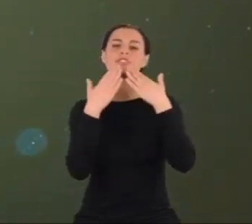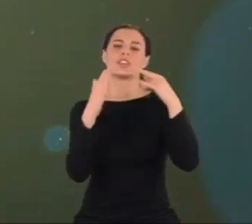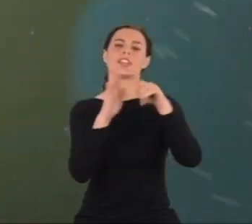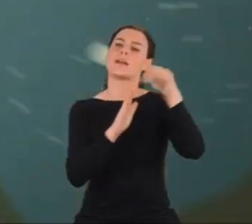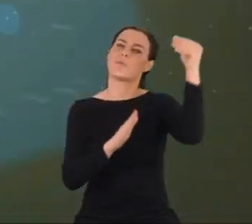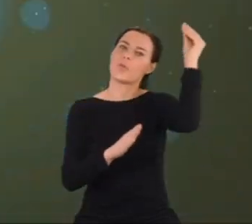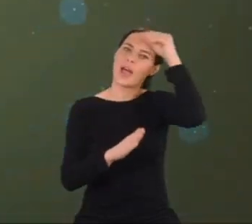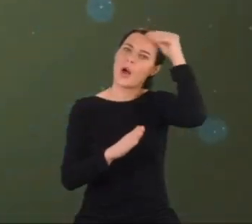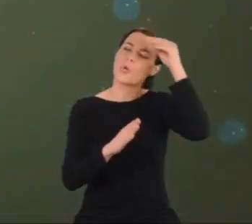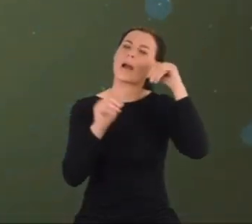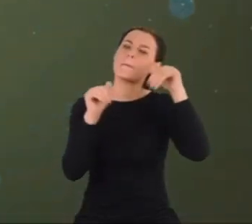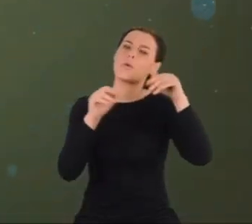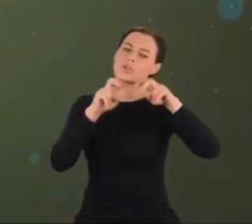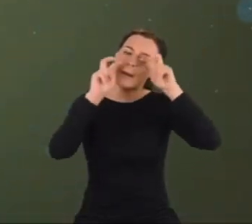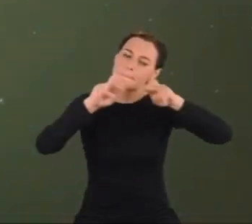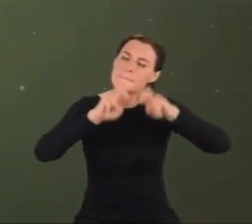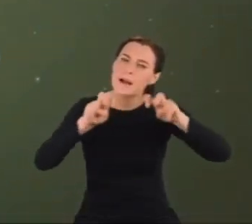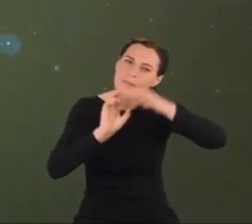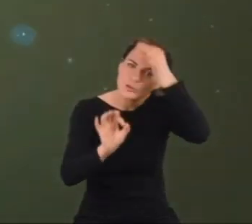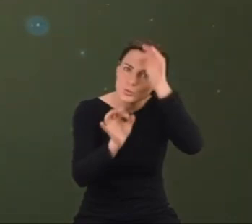do badań nad jej naturą.